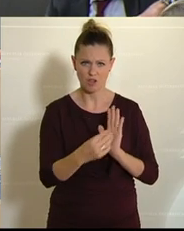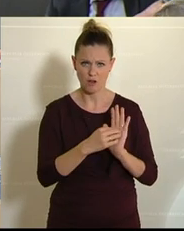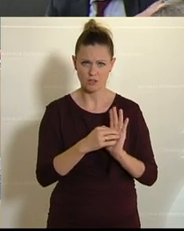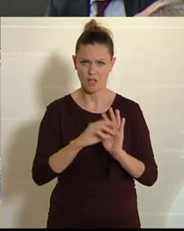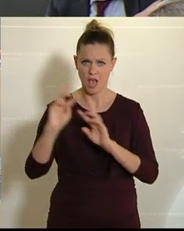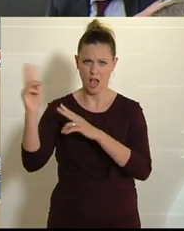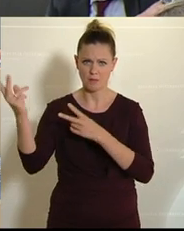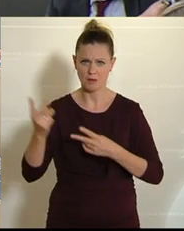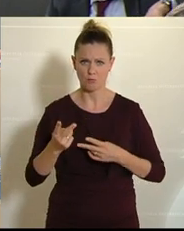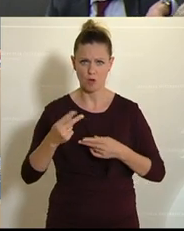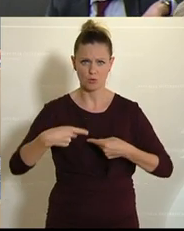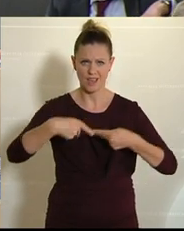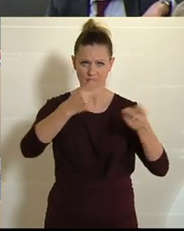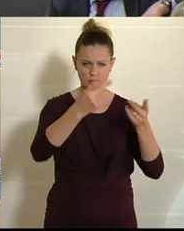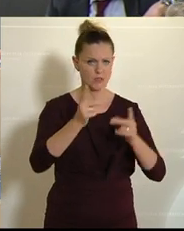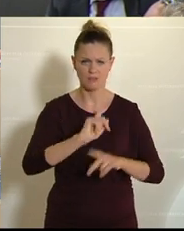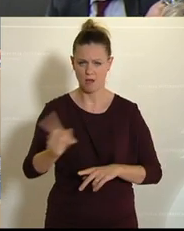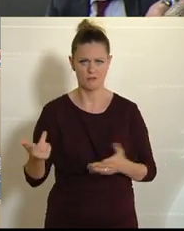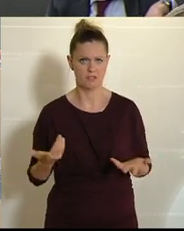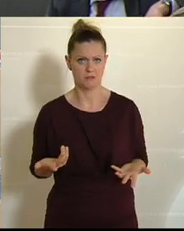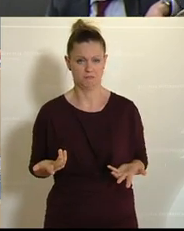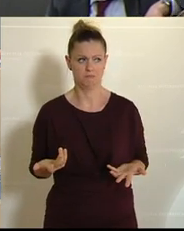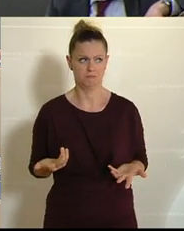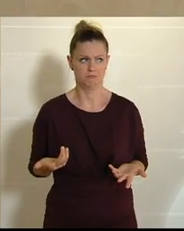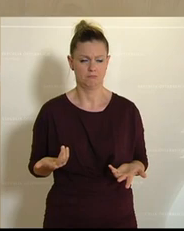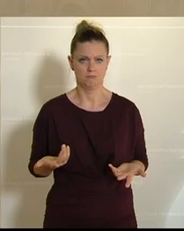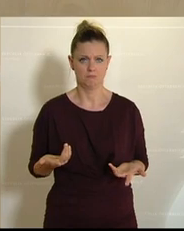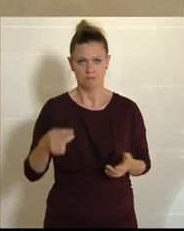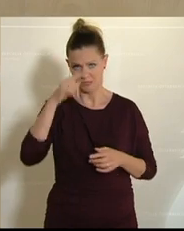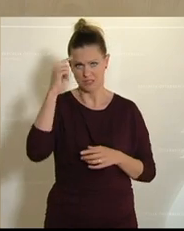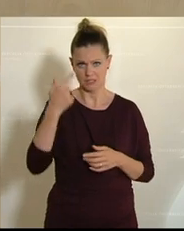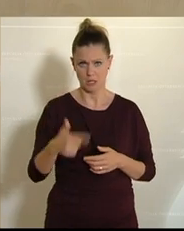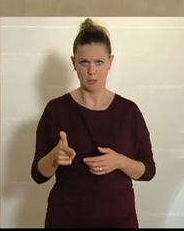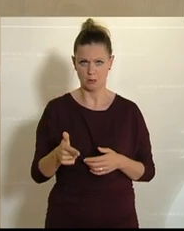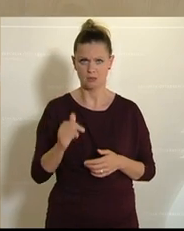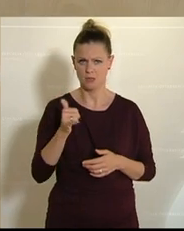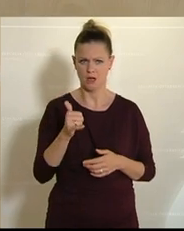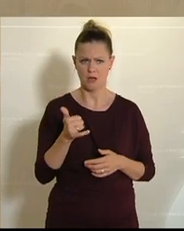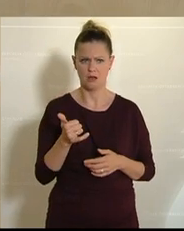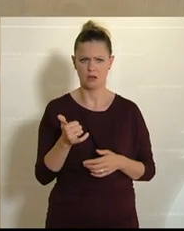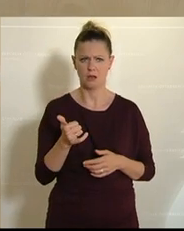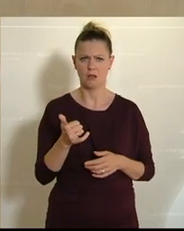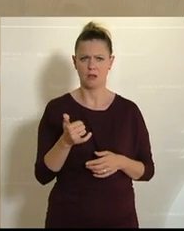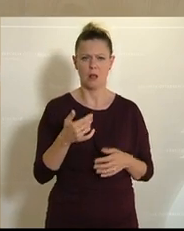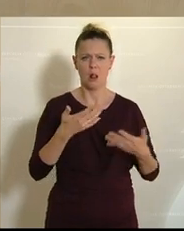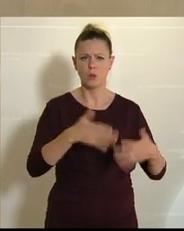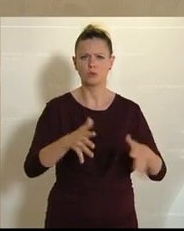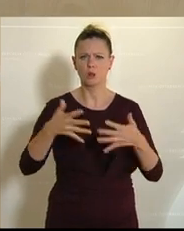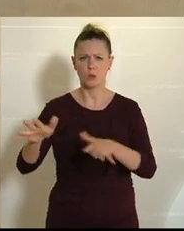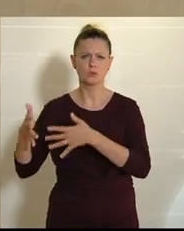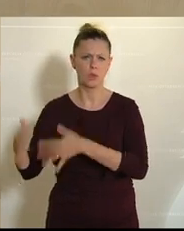die Importe bzw. exportieren sollten wir auch nicht. Auch meines Erachtens macht es keinen Sinn und es ist eine Lose-Lose-Lose-Situation